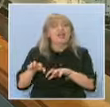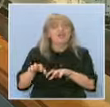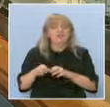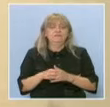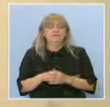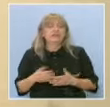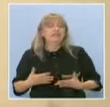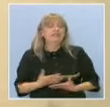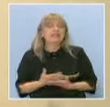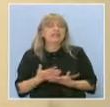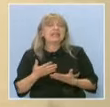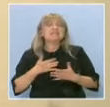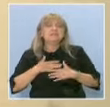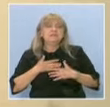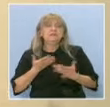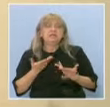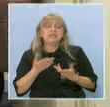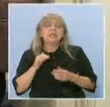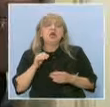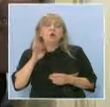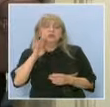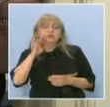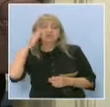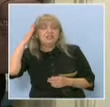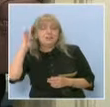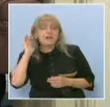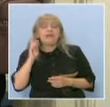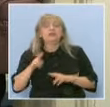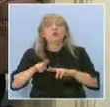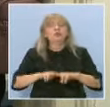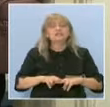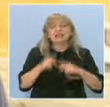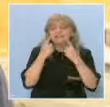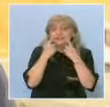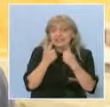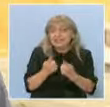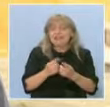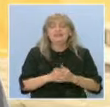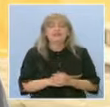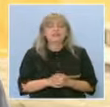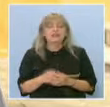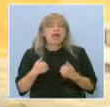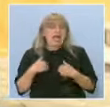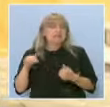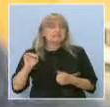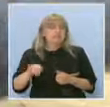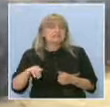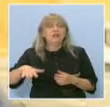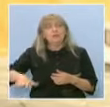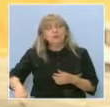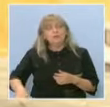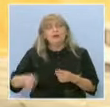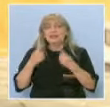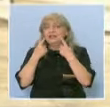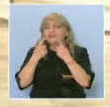проявяват не само децата. Все повече родители, които ги водят, остават заедно с тях, при това не само веднъж. Аз съм идва и като малък, за да